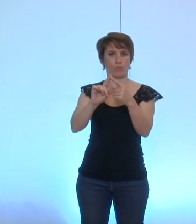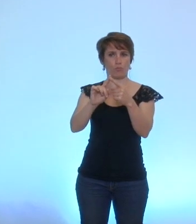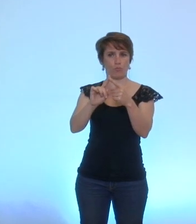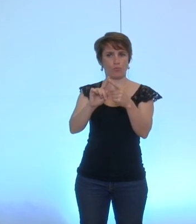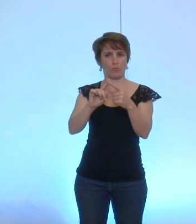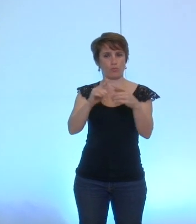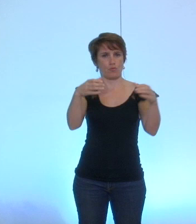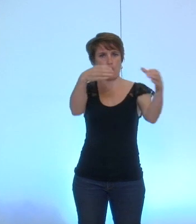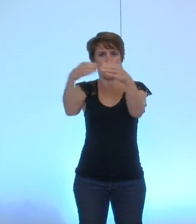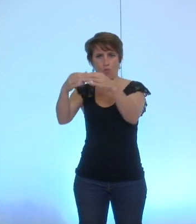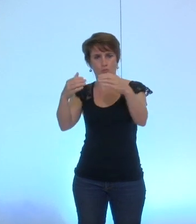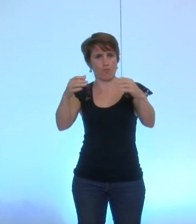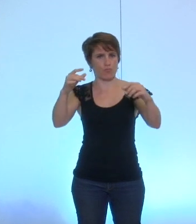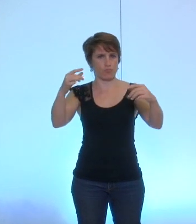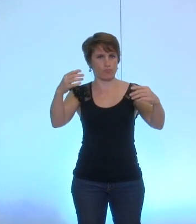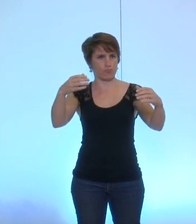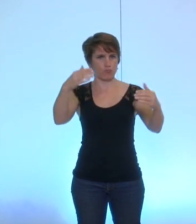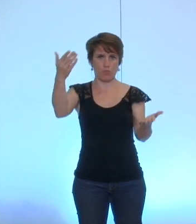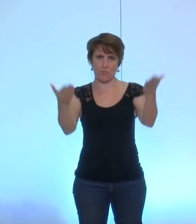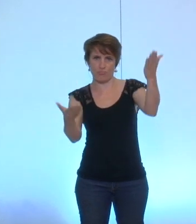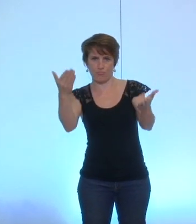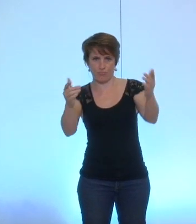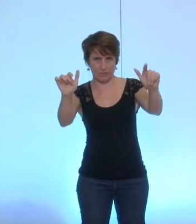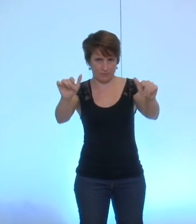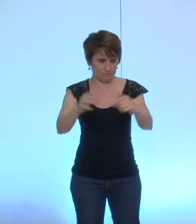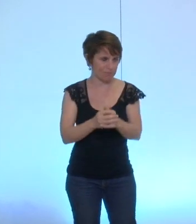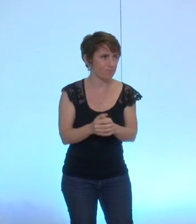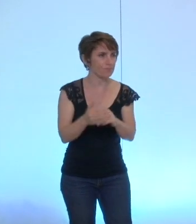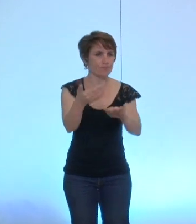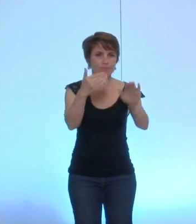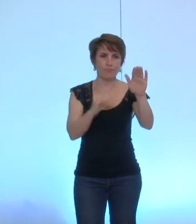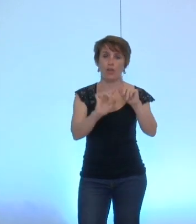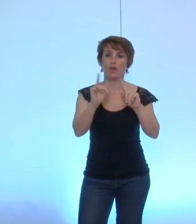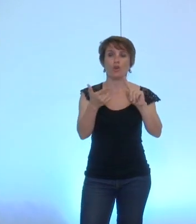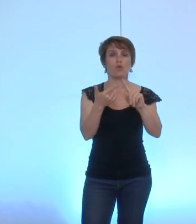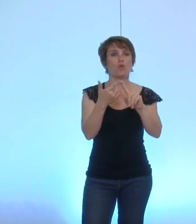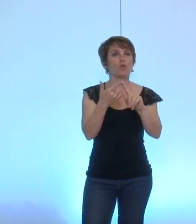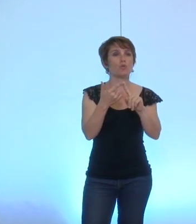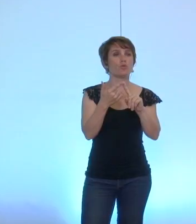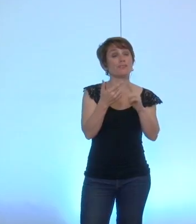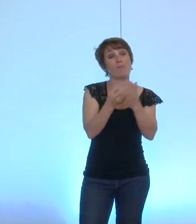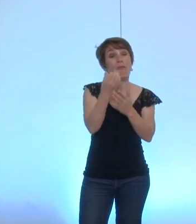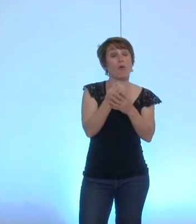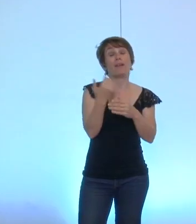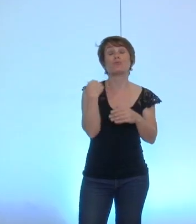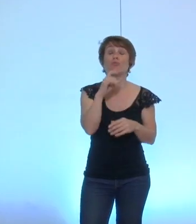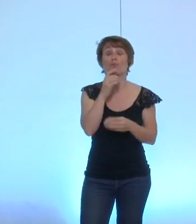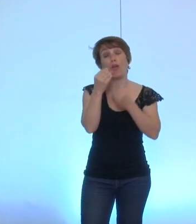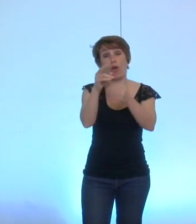Un deuxième élément qui concerne l'élément qui vous a fait rire, M. Chamussy, si vous le permettez,